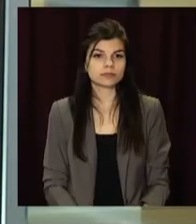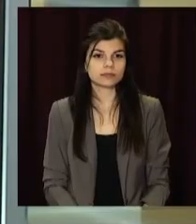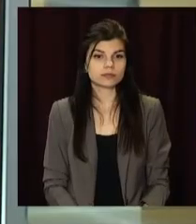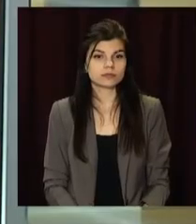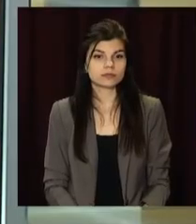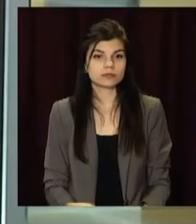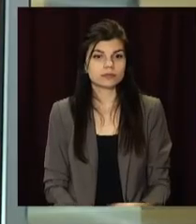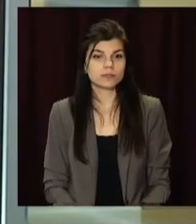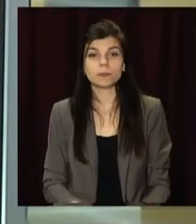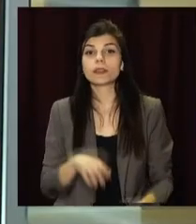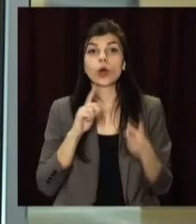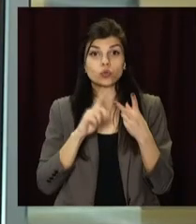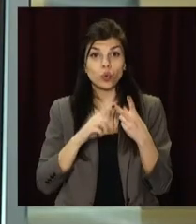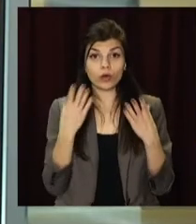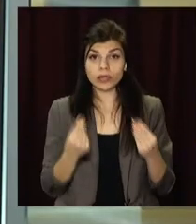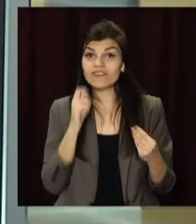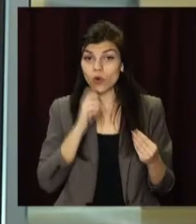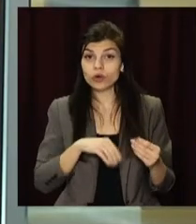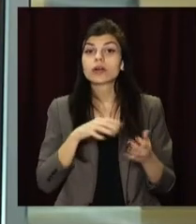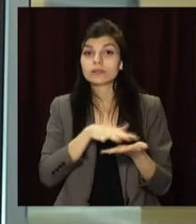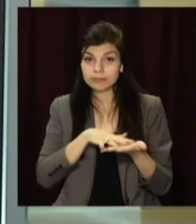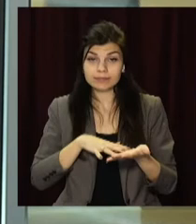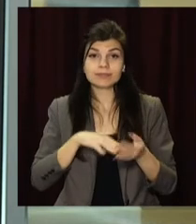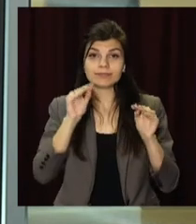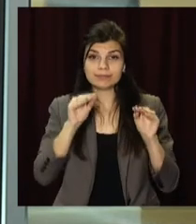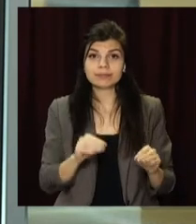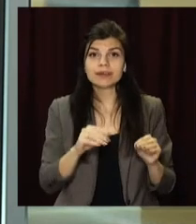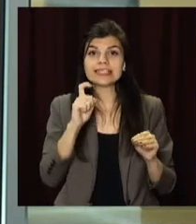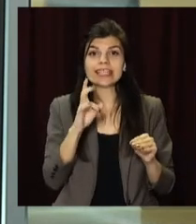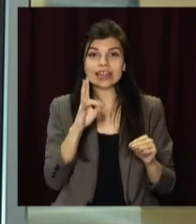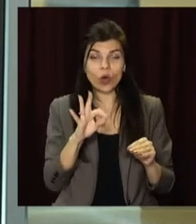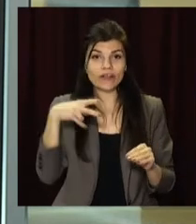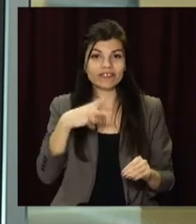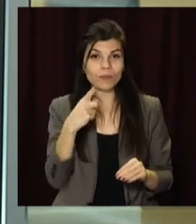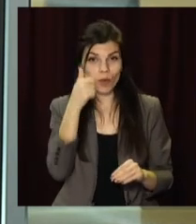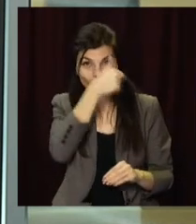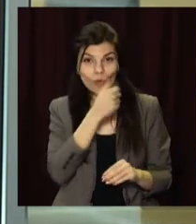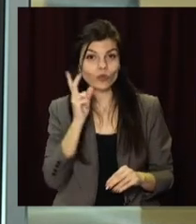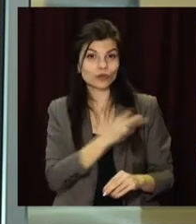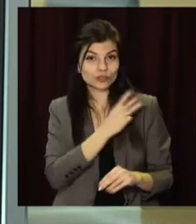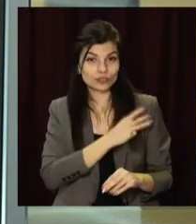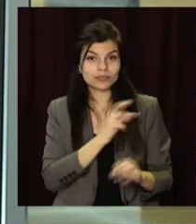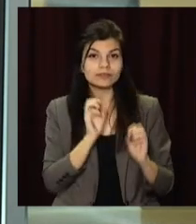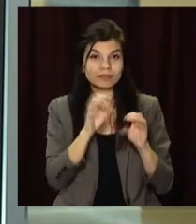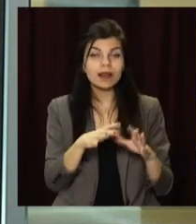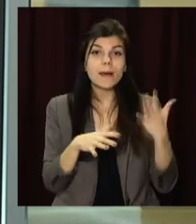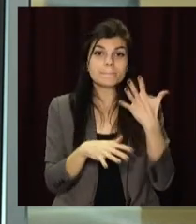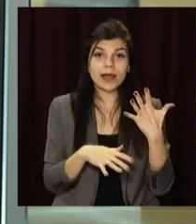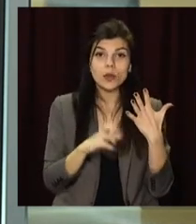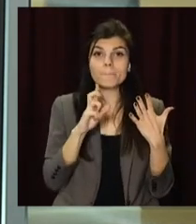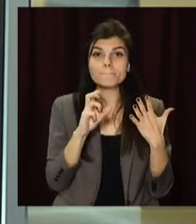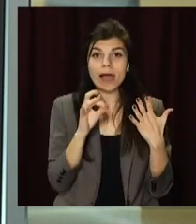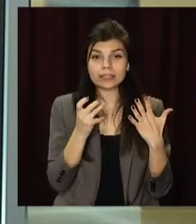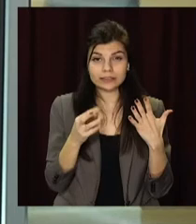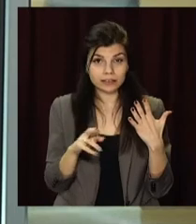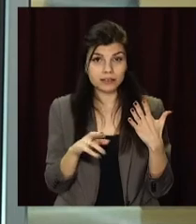Другий день в Україні триває реєстрація на основну сесію ЗНО 2021-го. Дедлайн – 5 березня. Фахівці радять